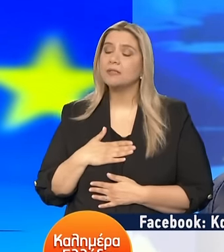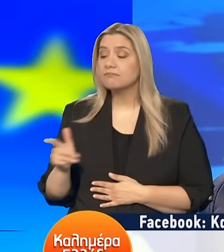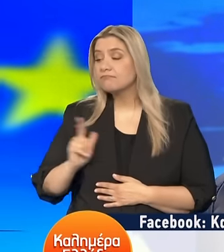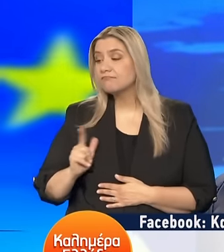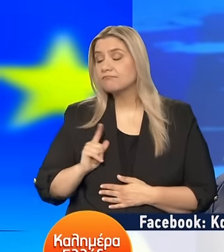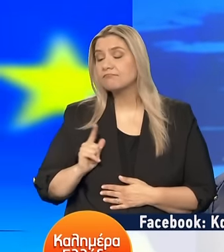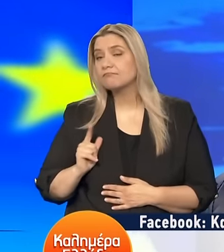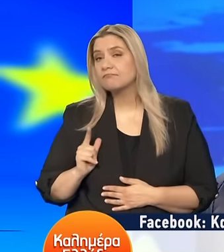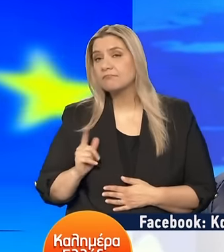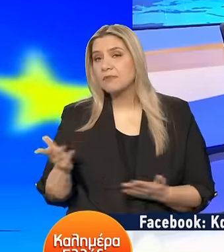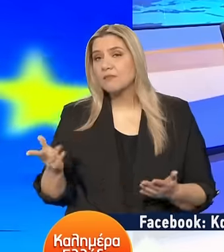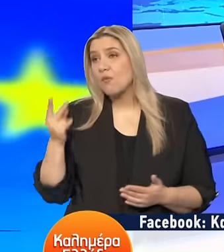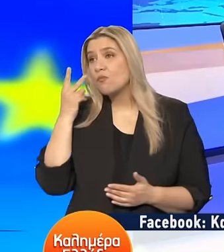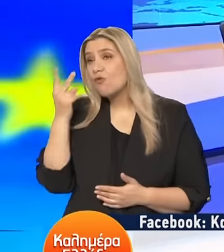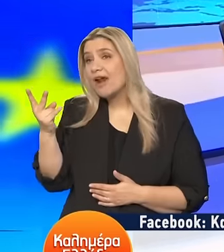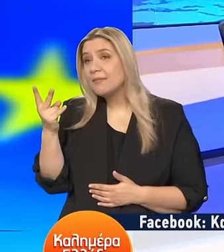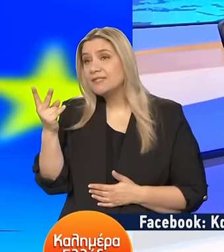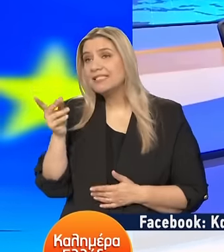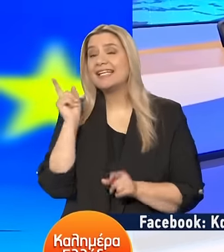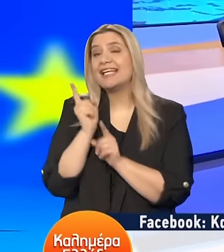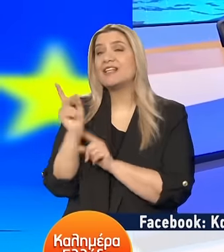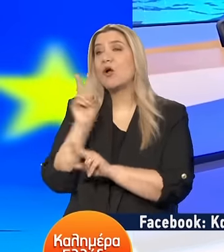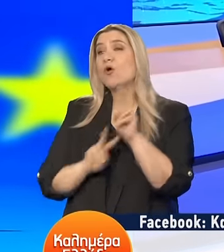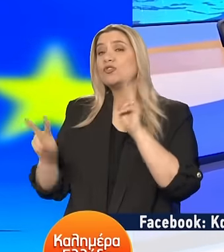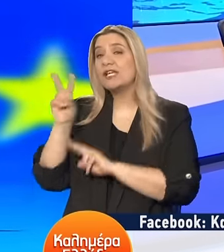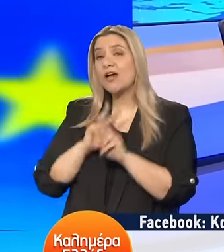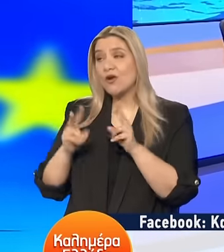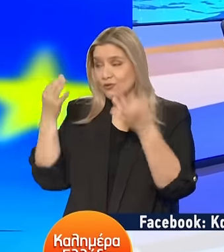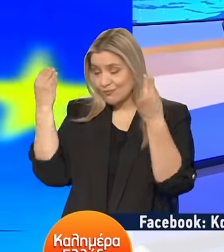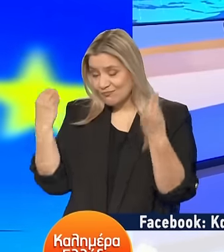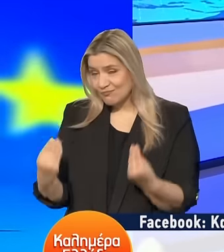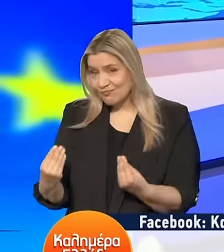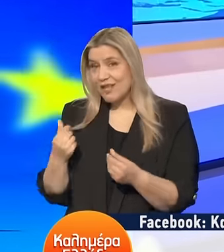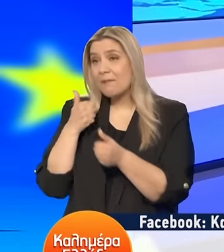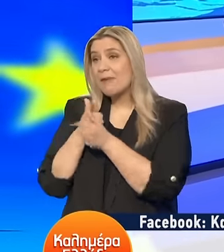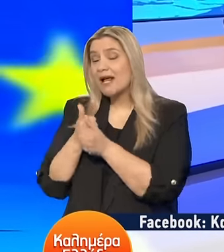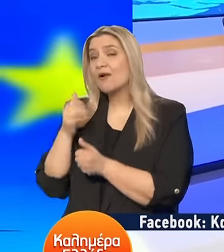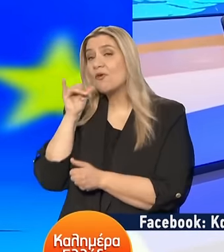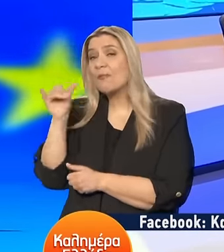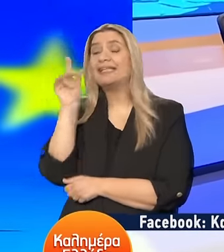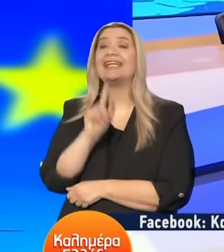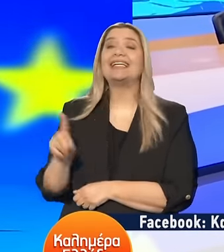Του εξαιρετικού σας μετερολόγου Τον οποίο παρακολουθώ πάντα Για την κυριακή των